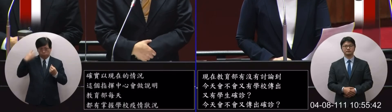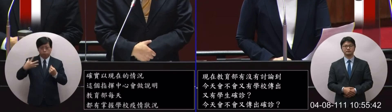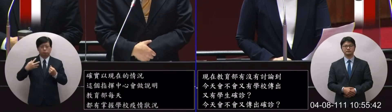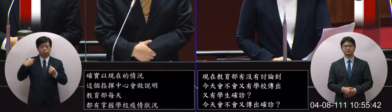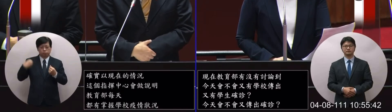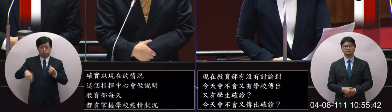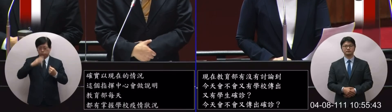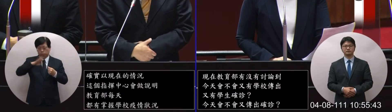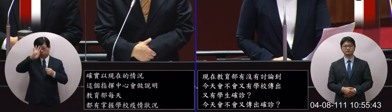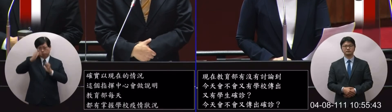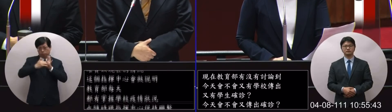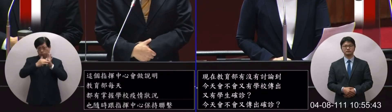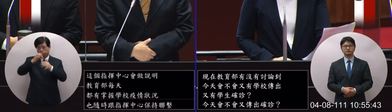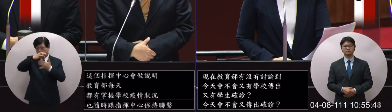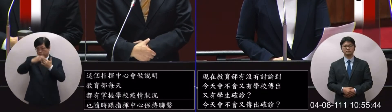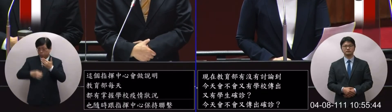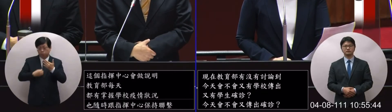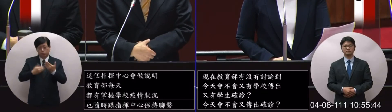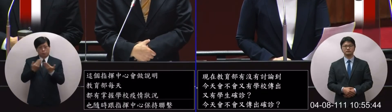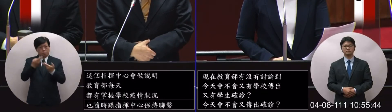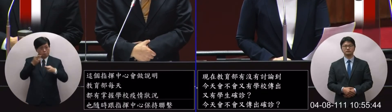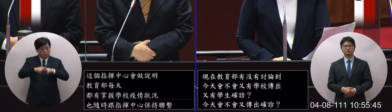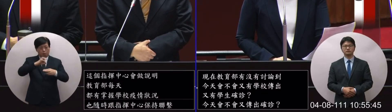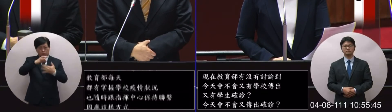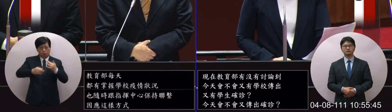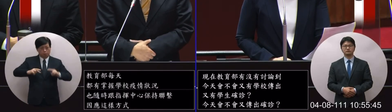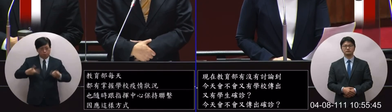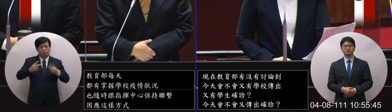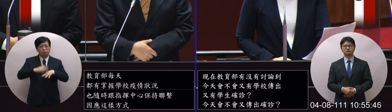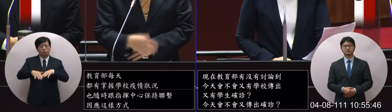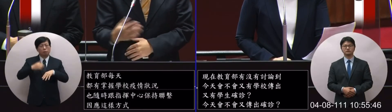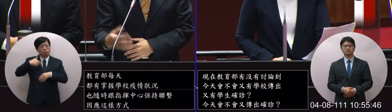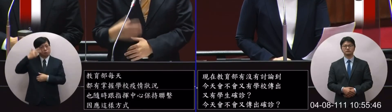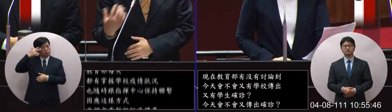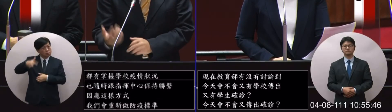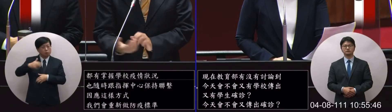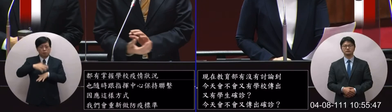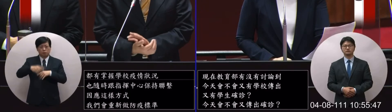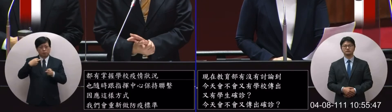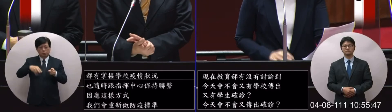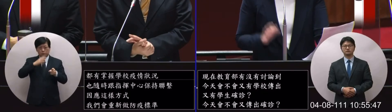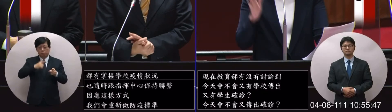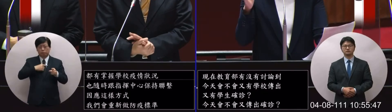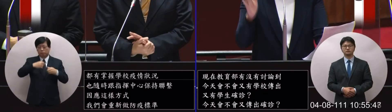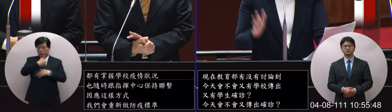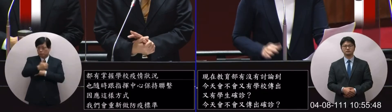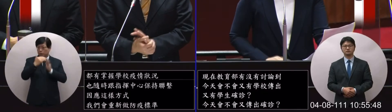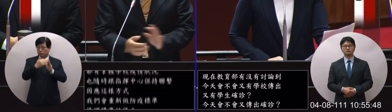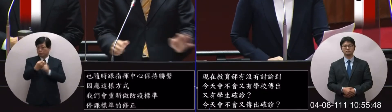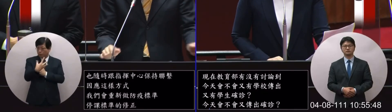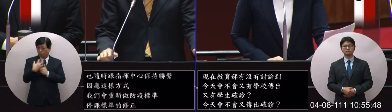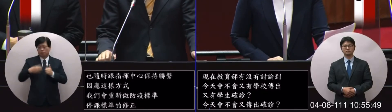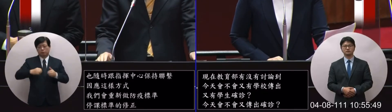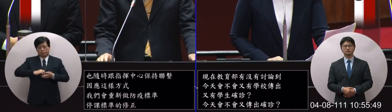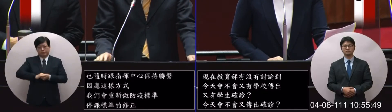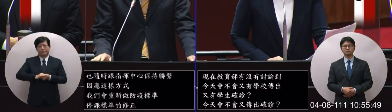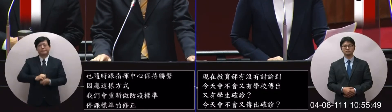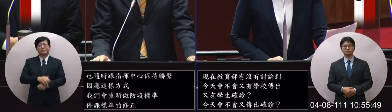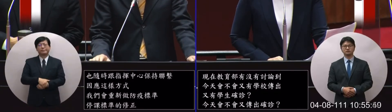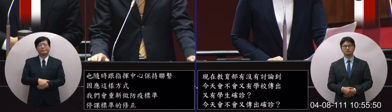一個防疫標準停課標準的一個修正那下個禮拜也會提起現實的意見來提出來